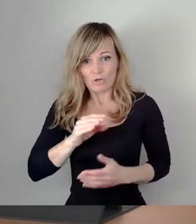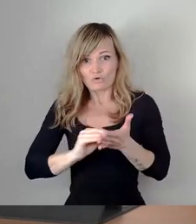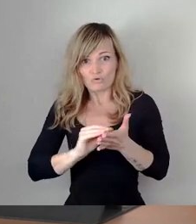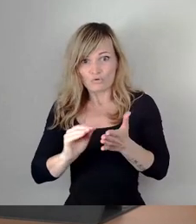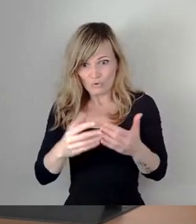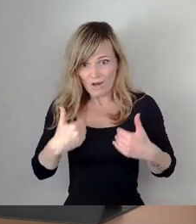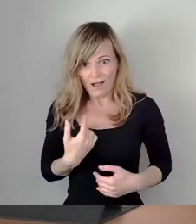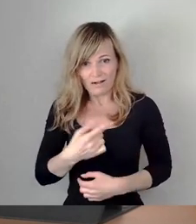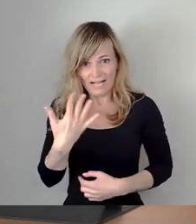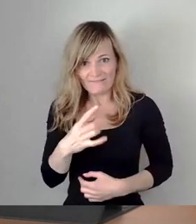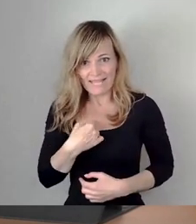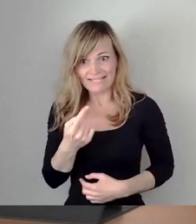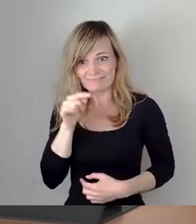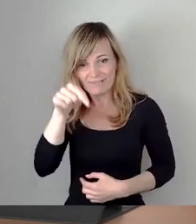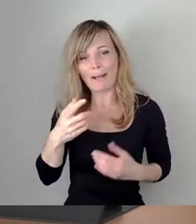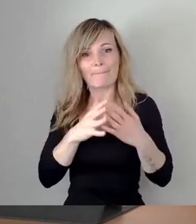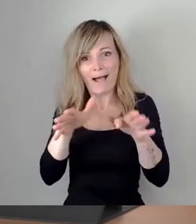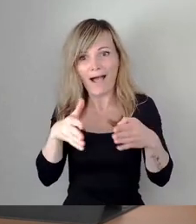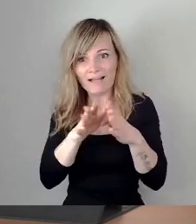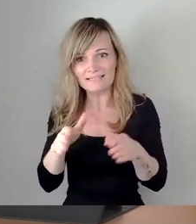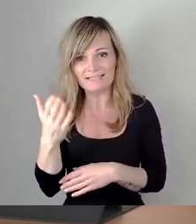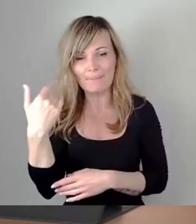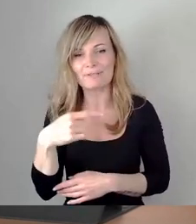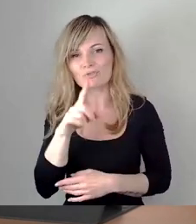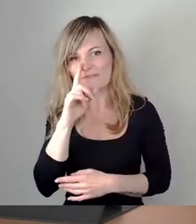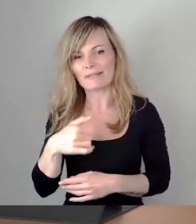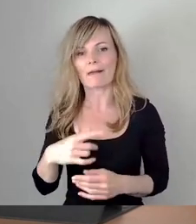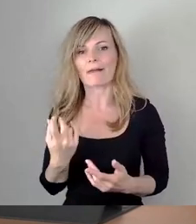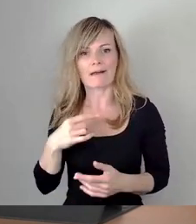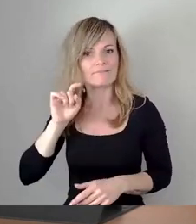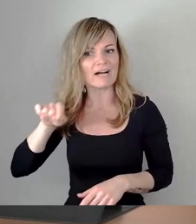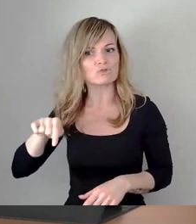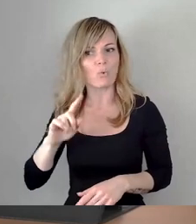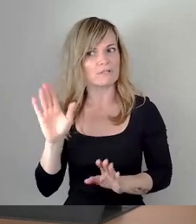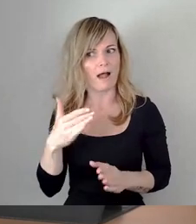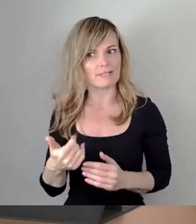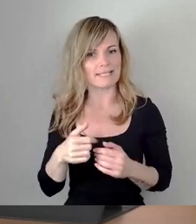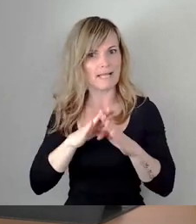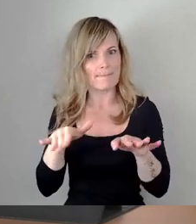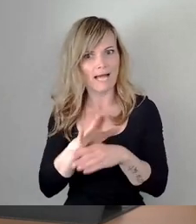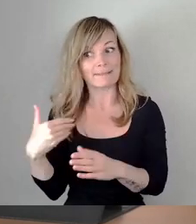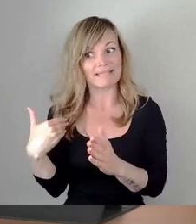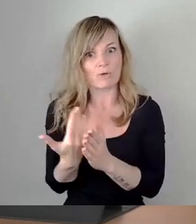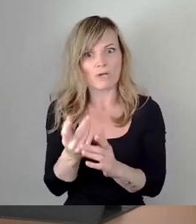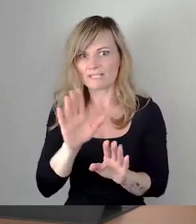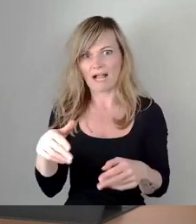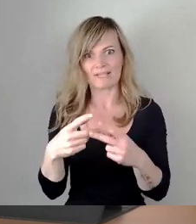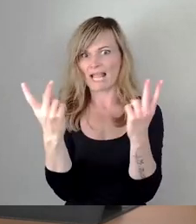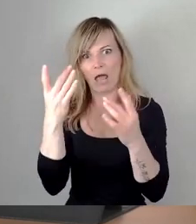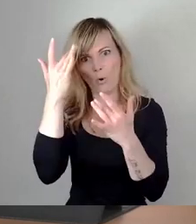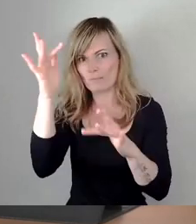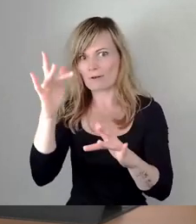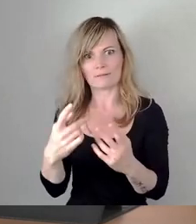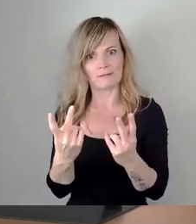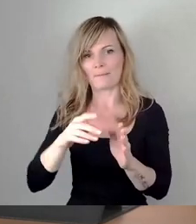warten gegangen, und es war damals schon illegal gewesen, ja genau, und ist bis heute geblieben. Und die große Chance, die wir jetzt haben, ist,